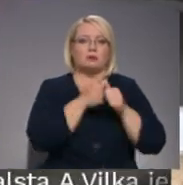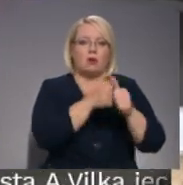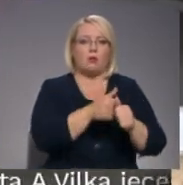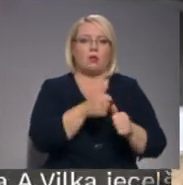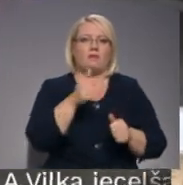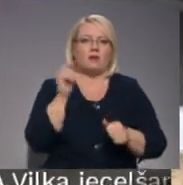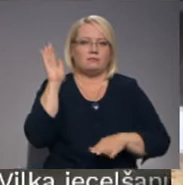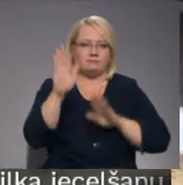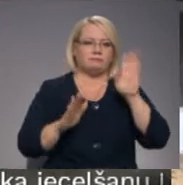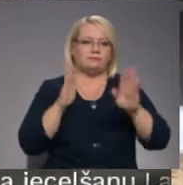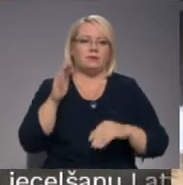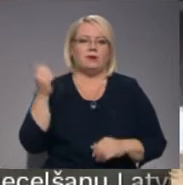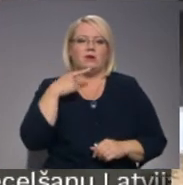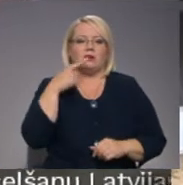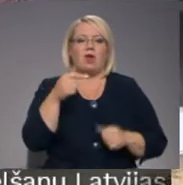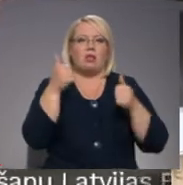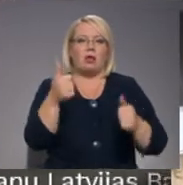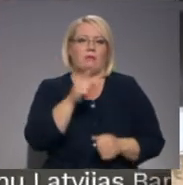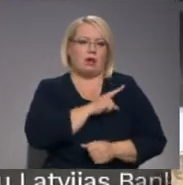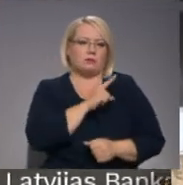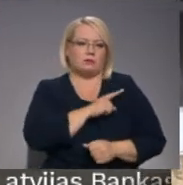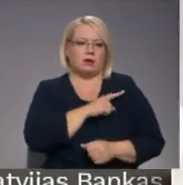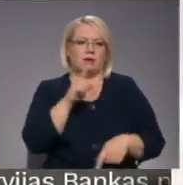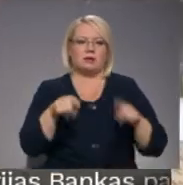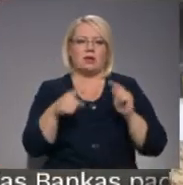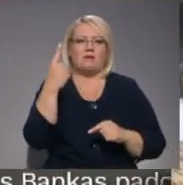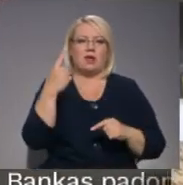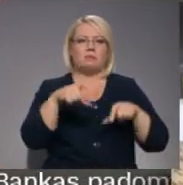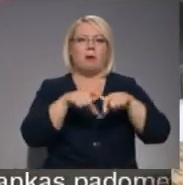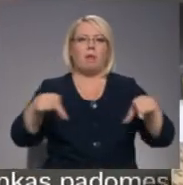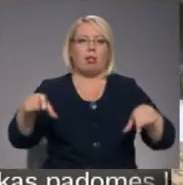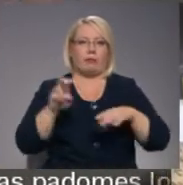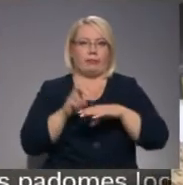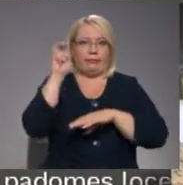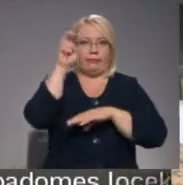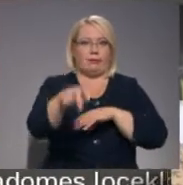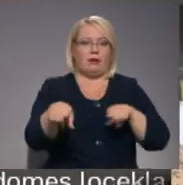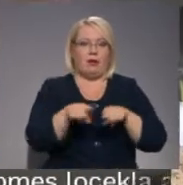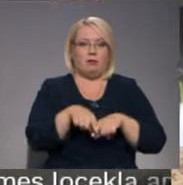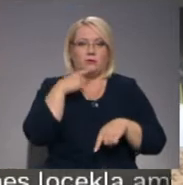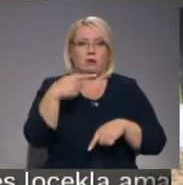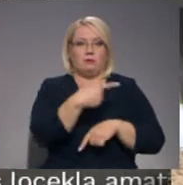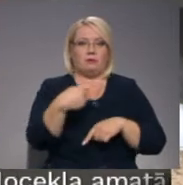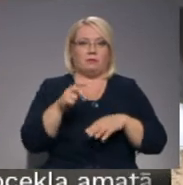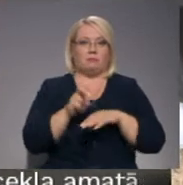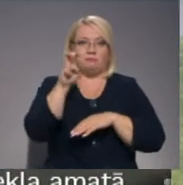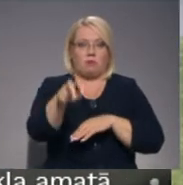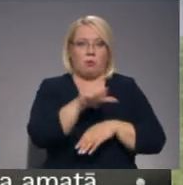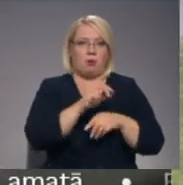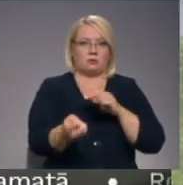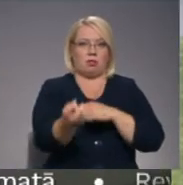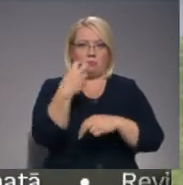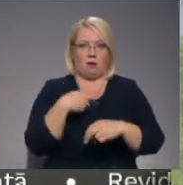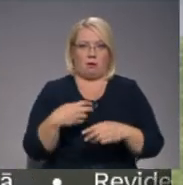Labāk ar apsargāt, tas ir labi. Citādi, ka mums tevi viens pa balkonu liecā. Viņš jau pats izkāpa balkonu ārā un tad iekāpa pakaļ iekšā.